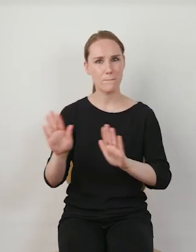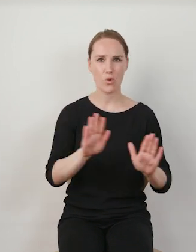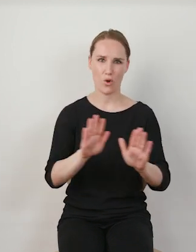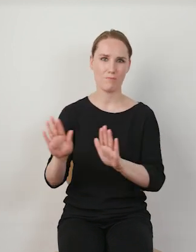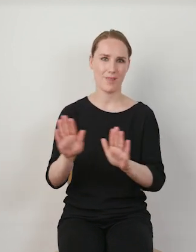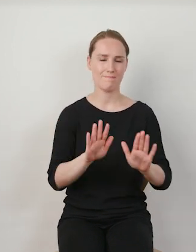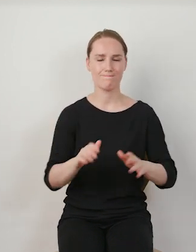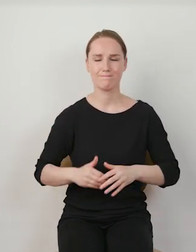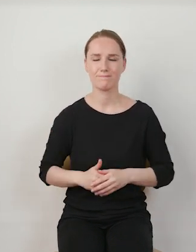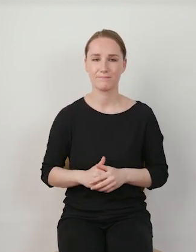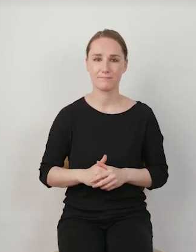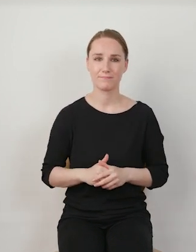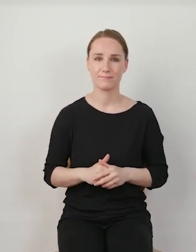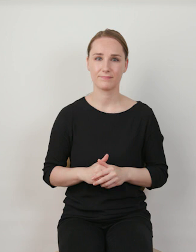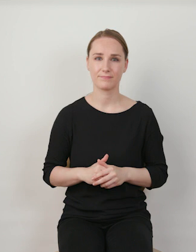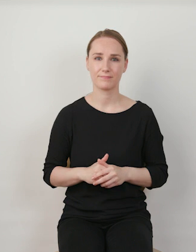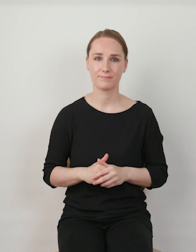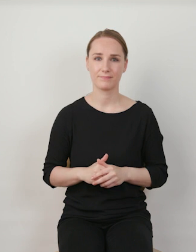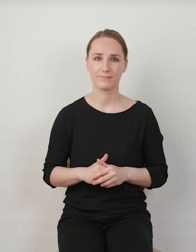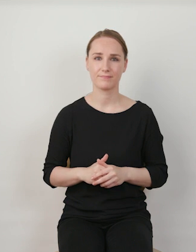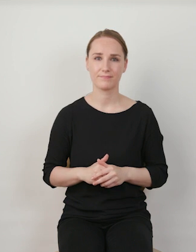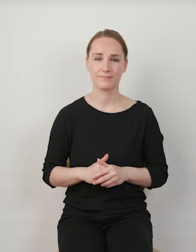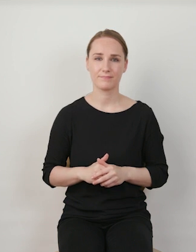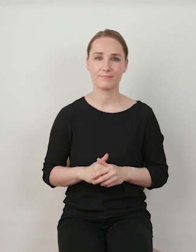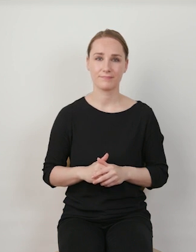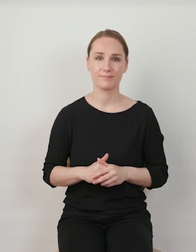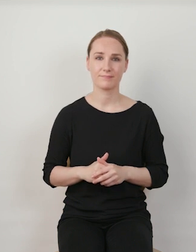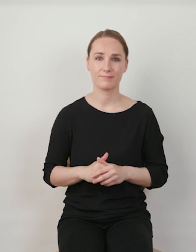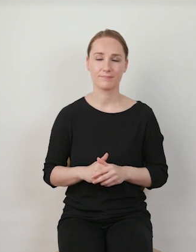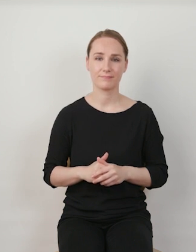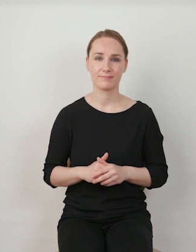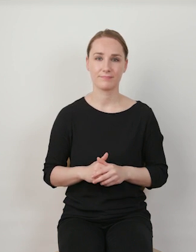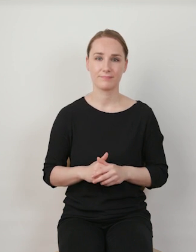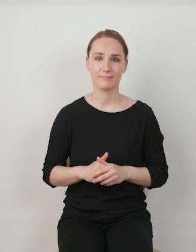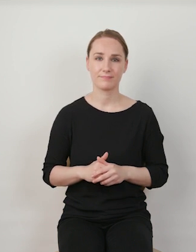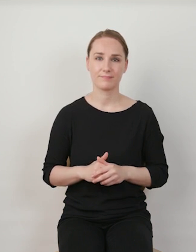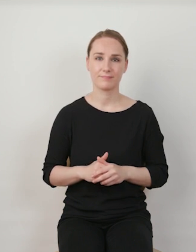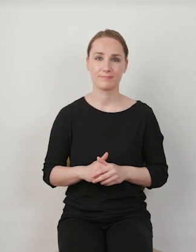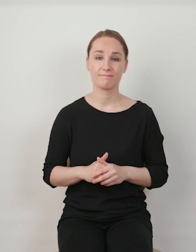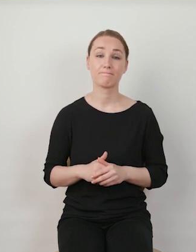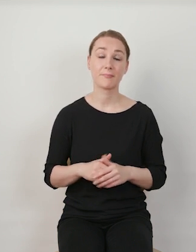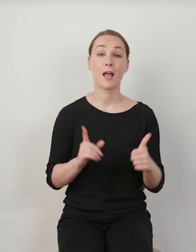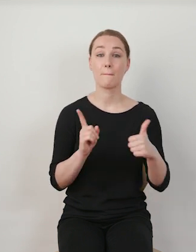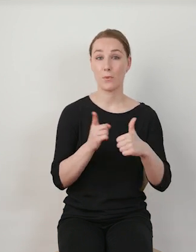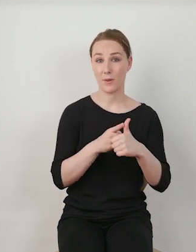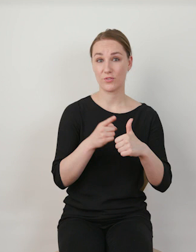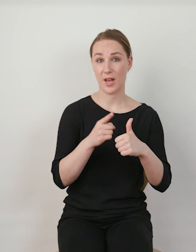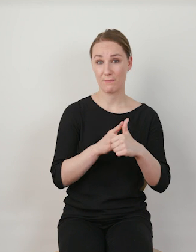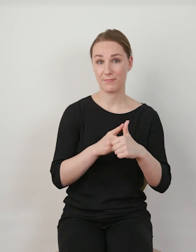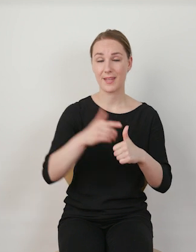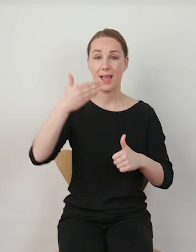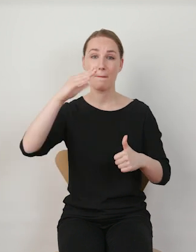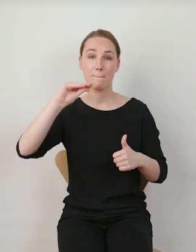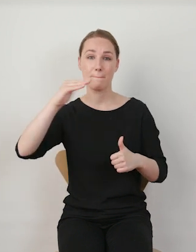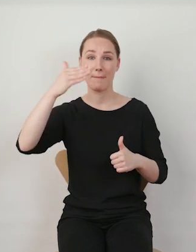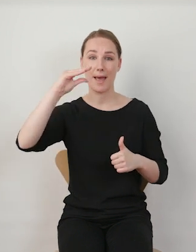będą przypominały nam tiktoka i będą nam się kojarzyły z tym, co widzimy na tiktoku. Więc po pierwsze, memetyzacja